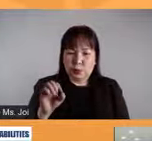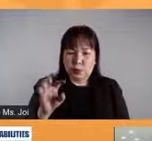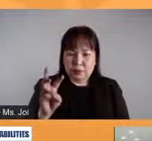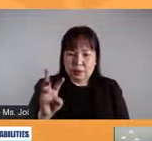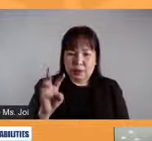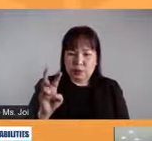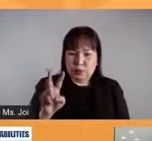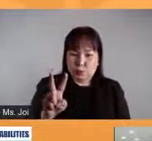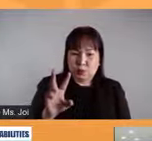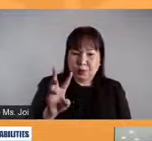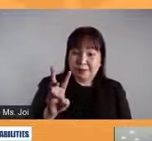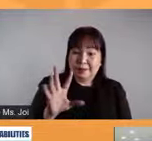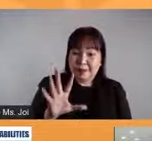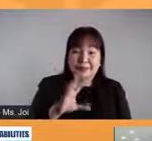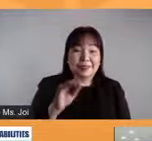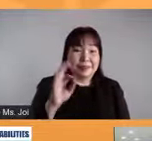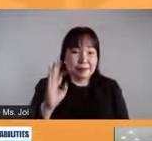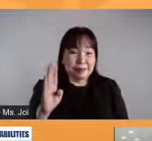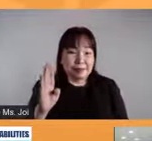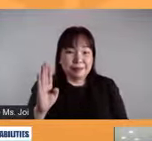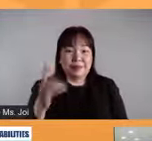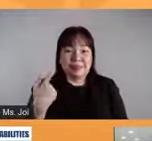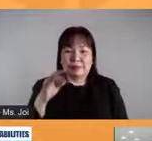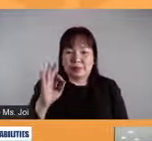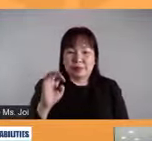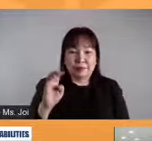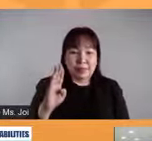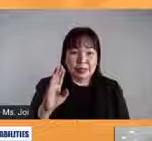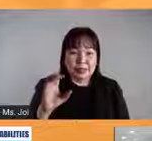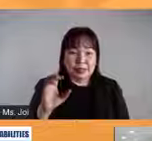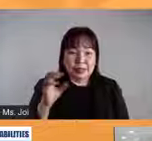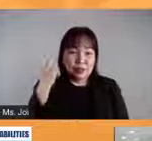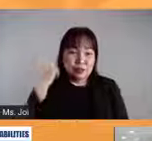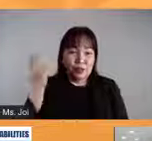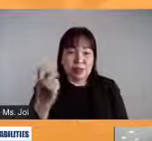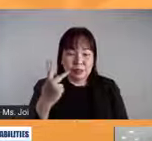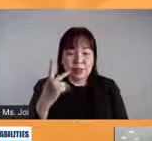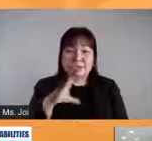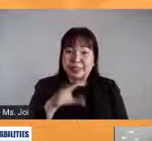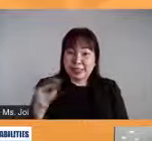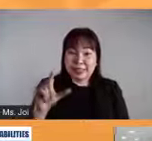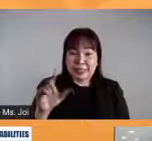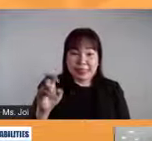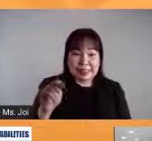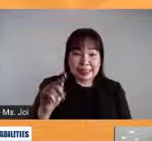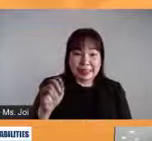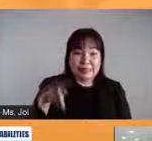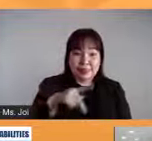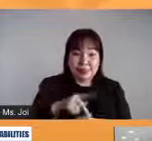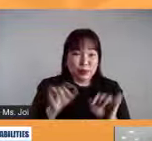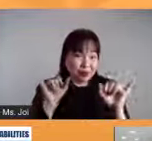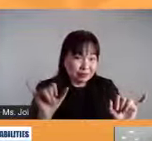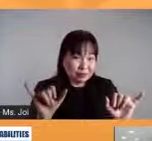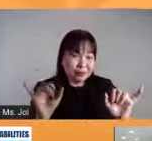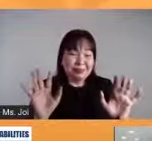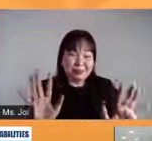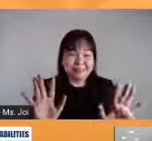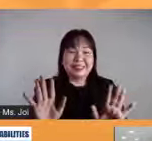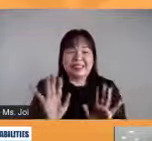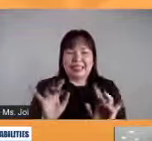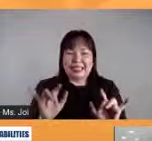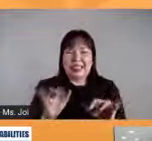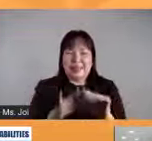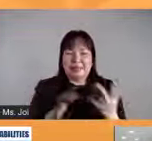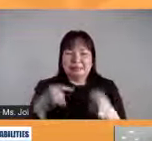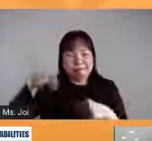sa Facebook page po ng FEBC Radio TV at ng Lente Philippines Kapit lang po kayo at magbabalik